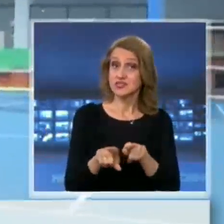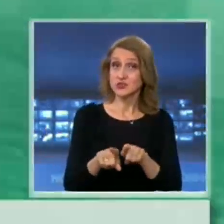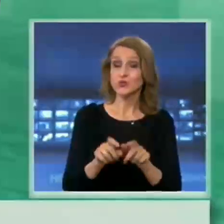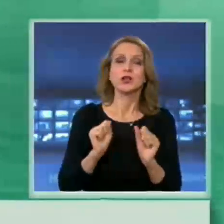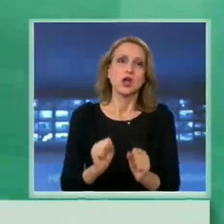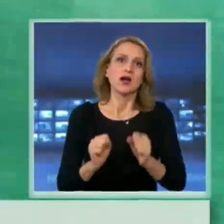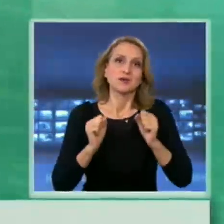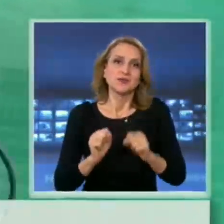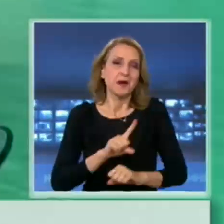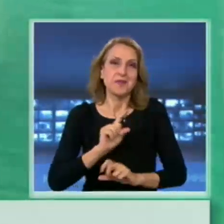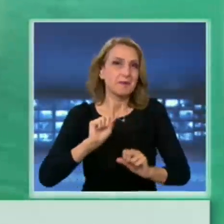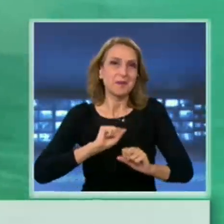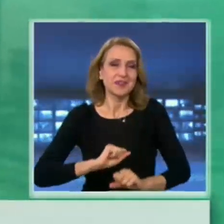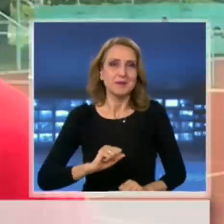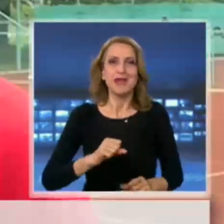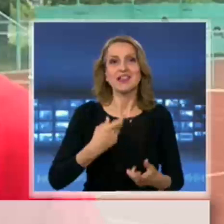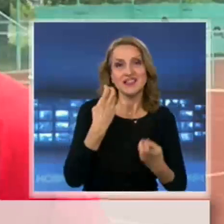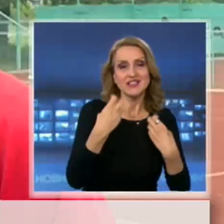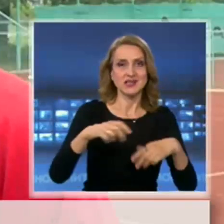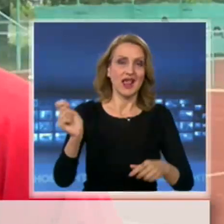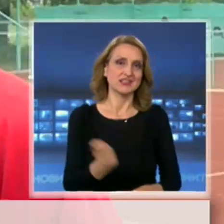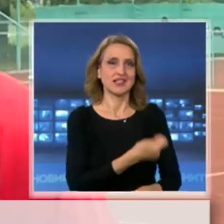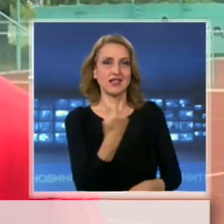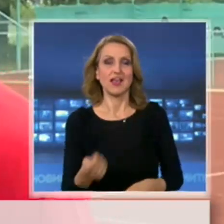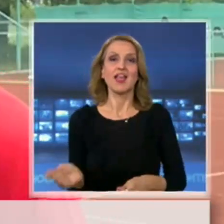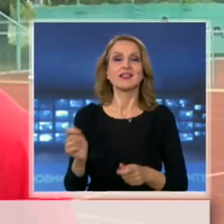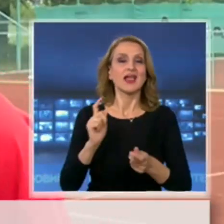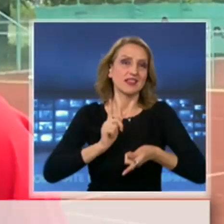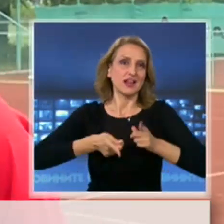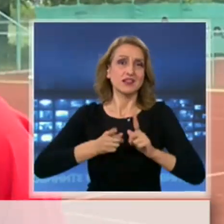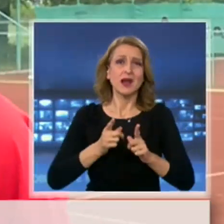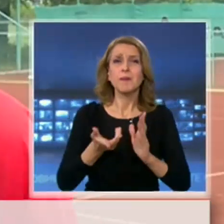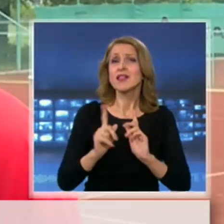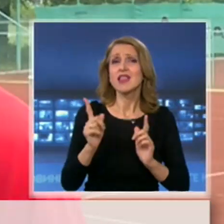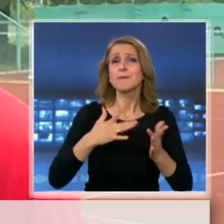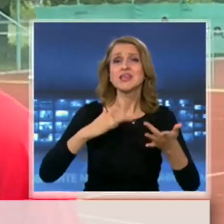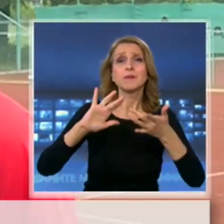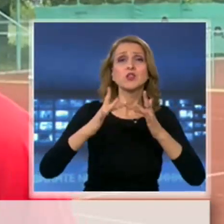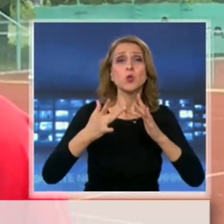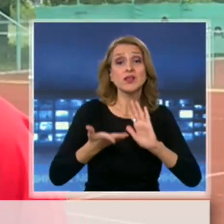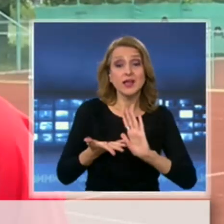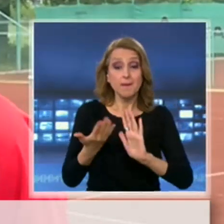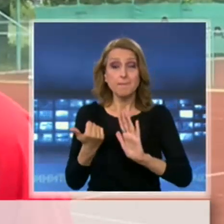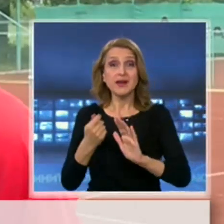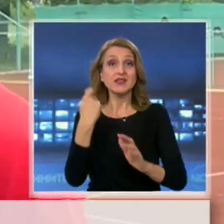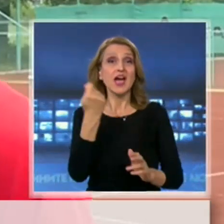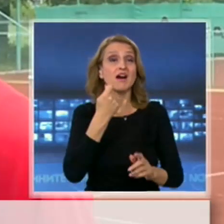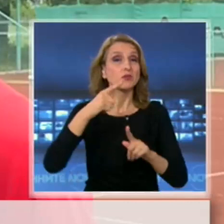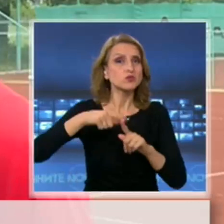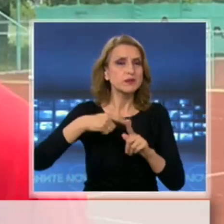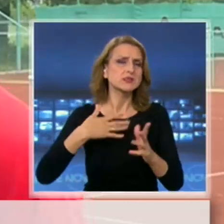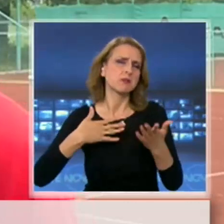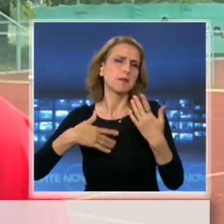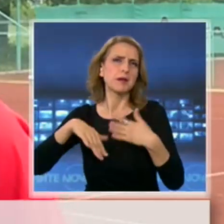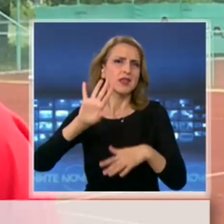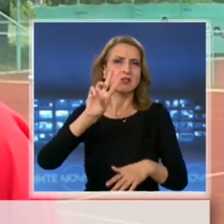Чаках първия ден за да излез на корта да тренирам. Така или иначе няма да има турнири преди август месец, така че имаме повече от три месеца за да се подготвим,